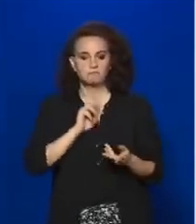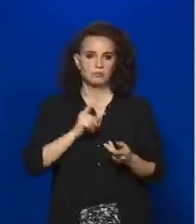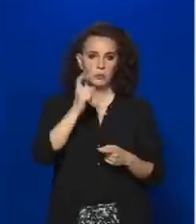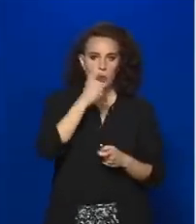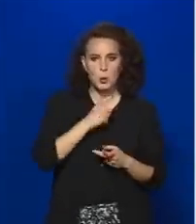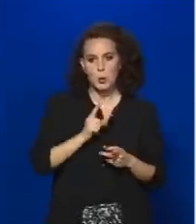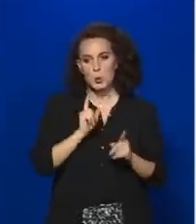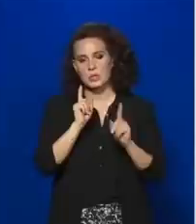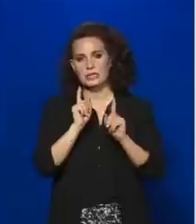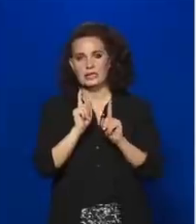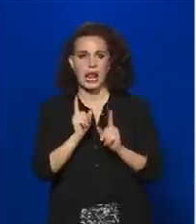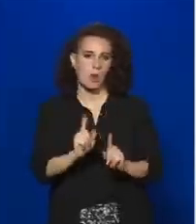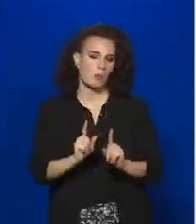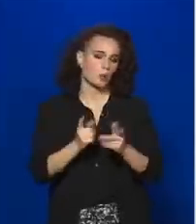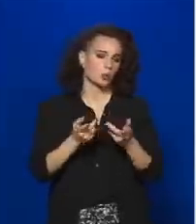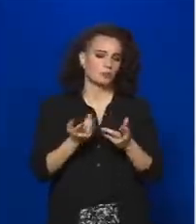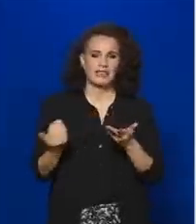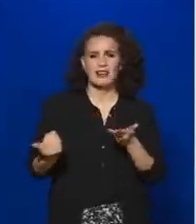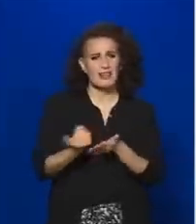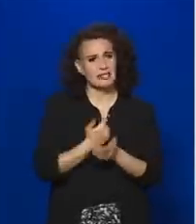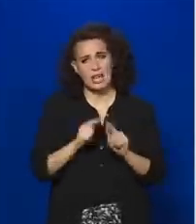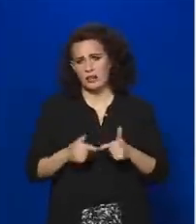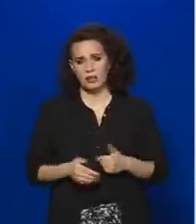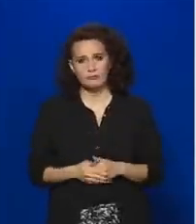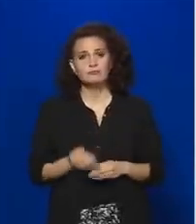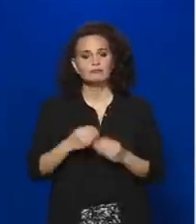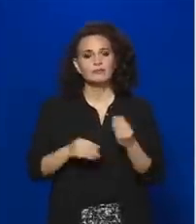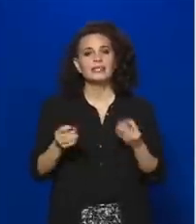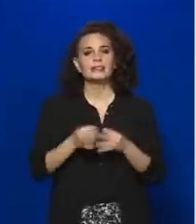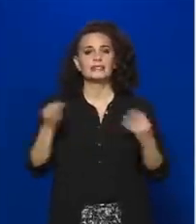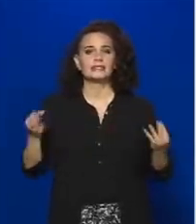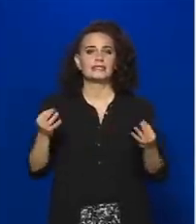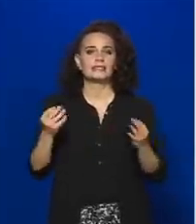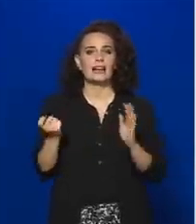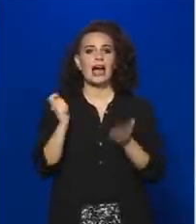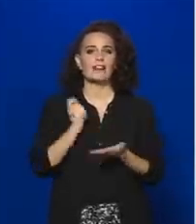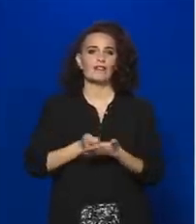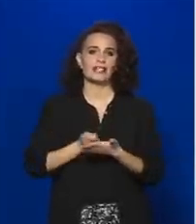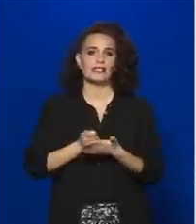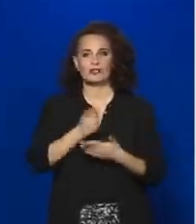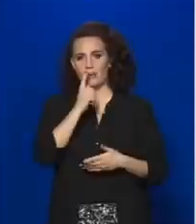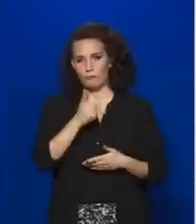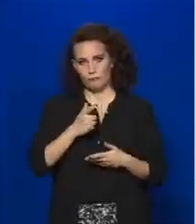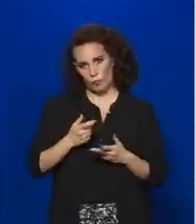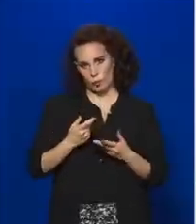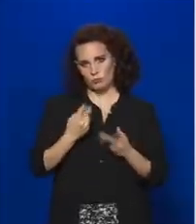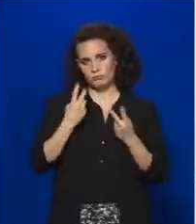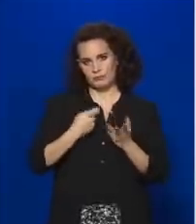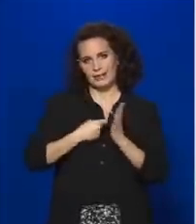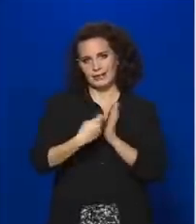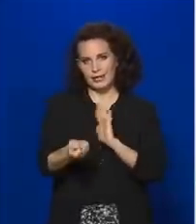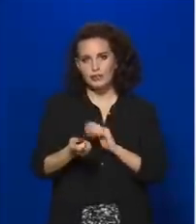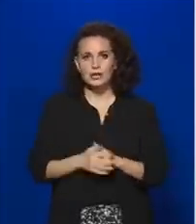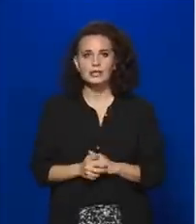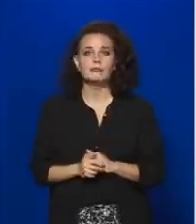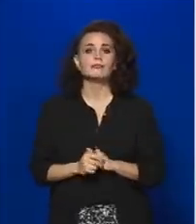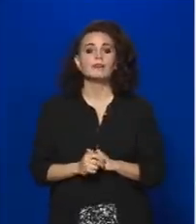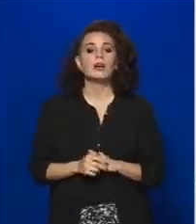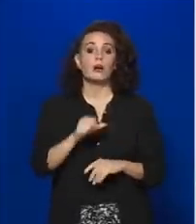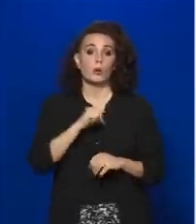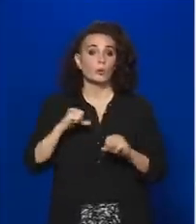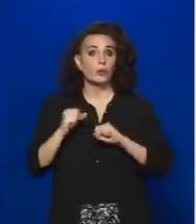kihasználatlanok, és ezért itt nyílt árvelésen fogják értékesíteni, ahol egyébként az önkormányzatokat